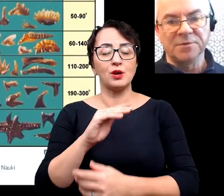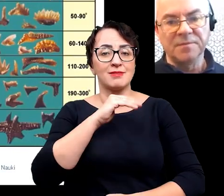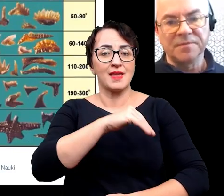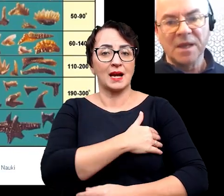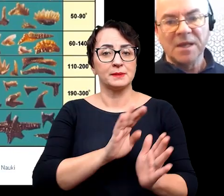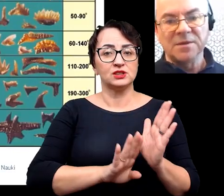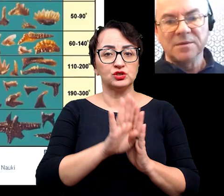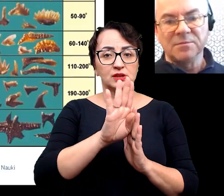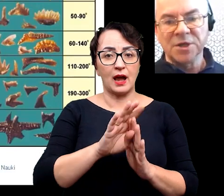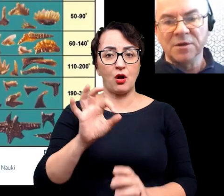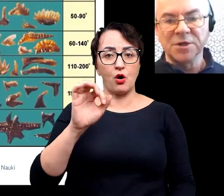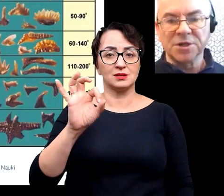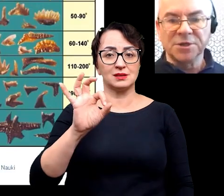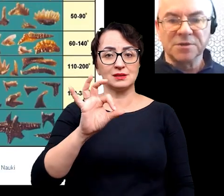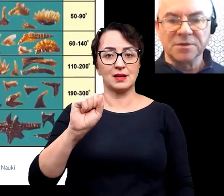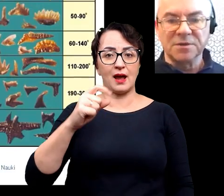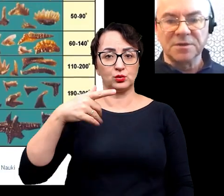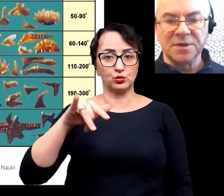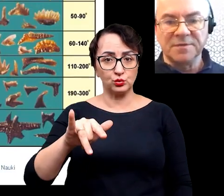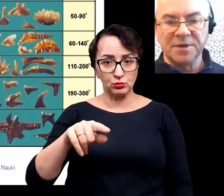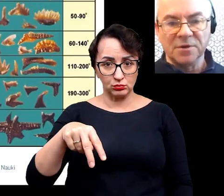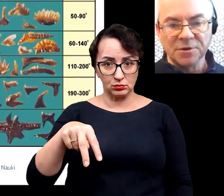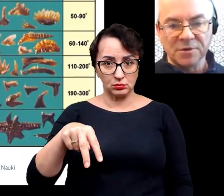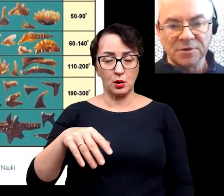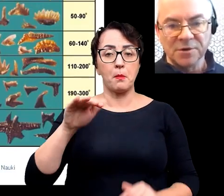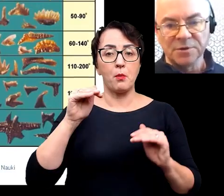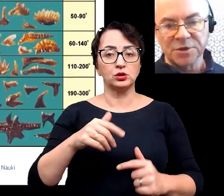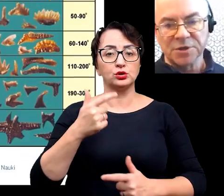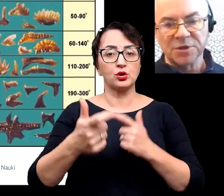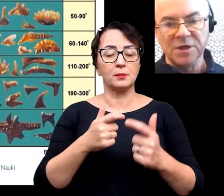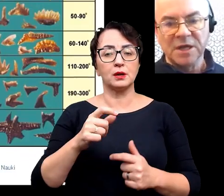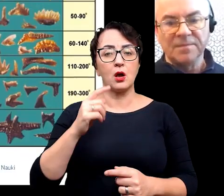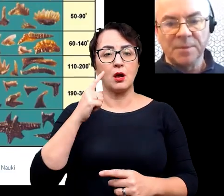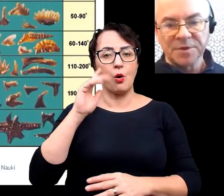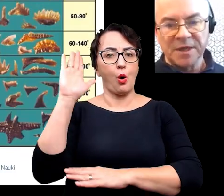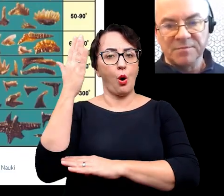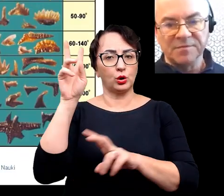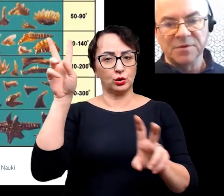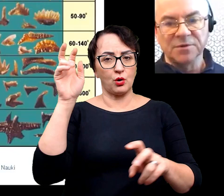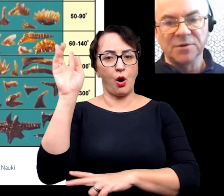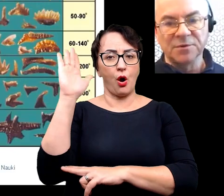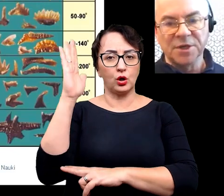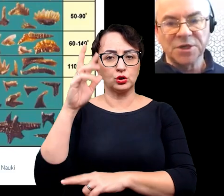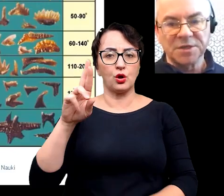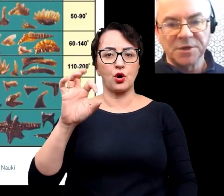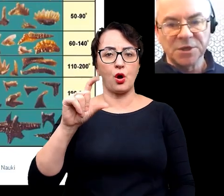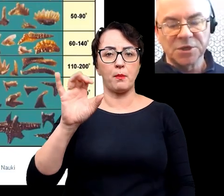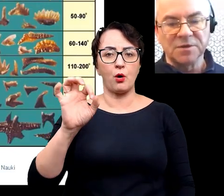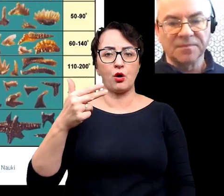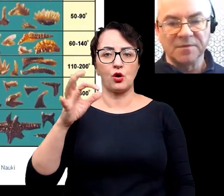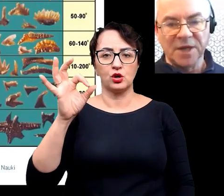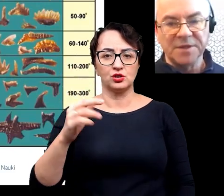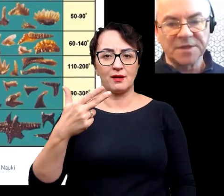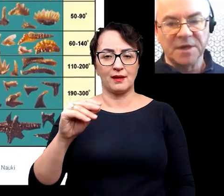termiczną osadu, można określać tak zwane okno roponośne, czyli na podstawie barwy konodontów da się